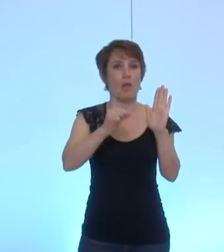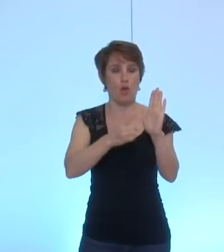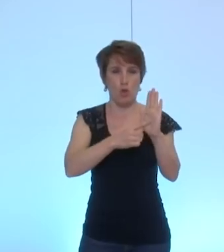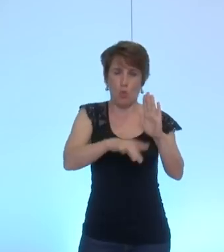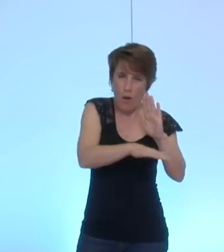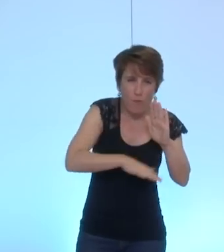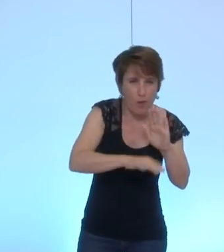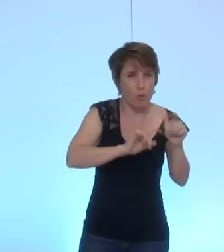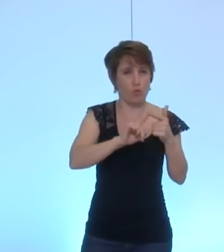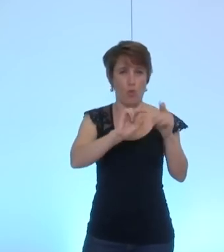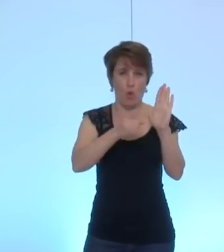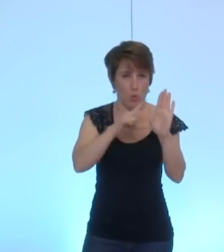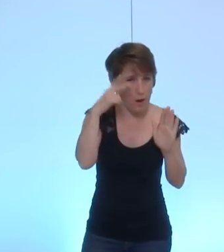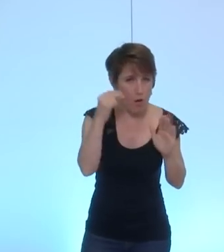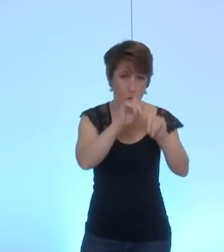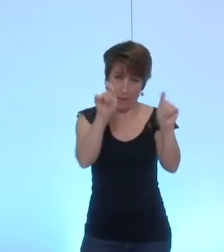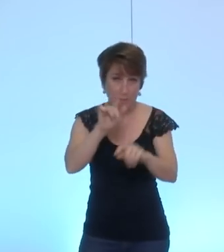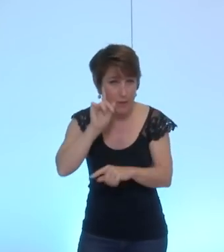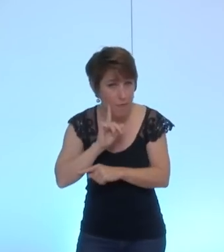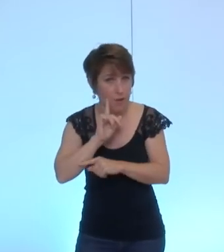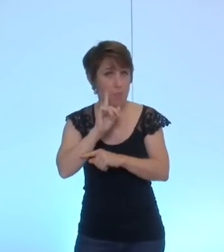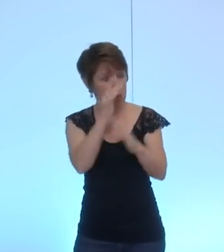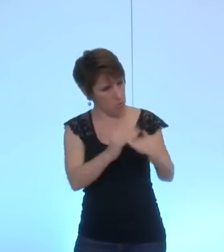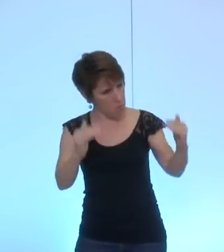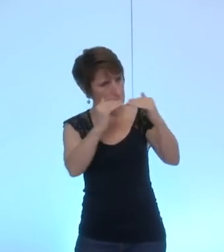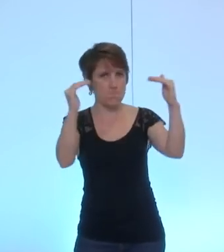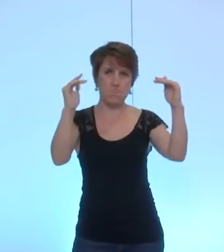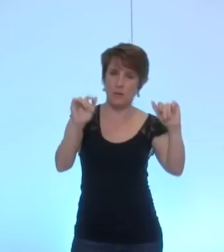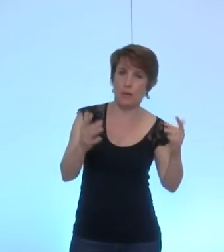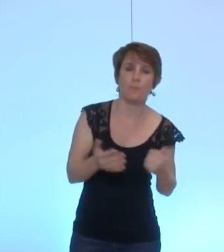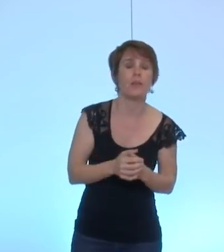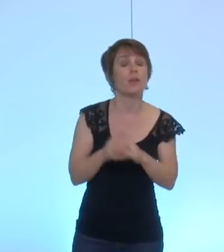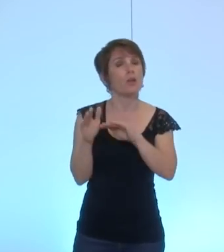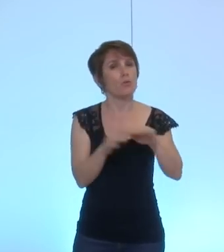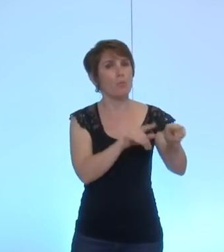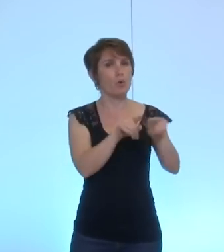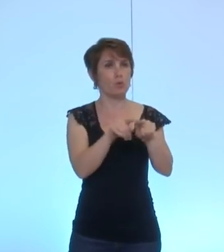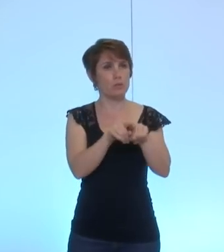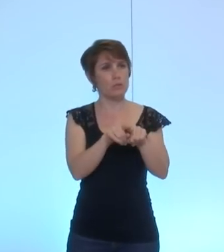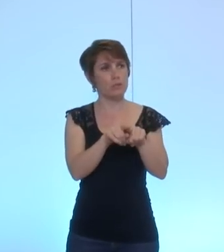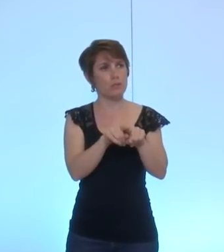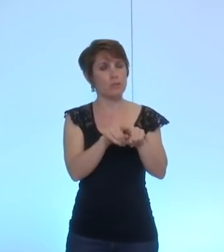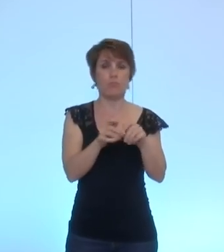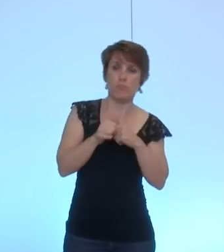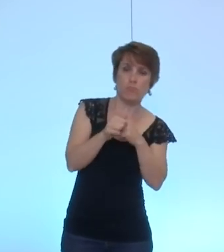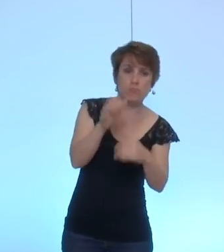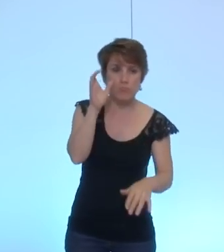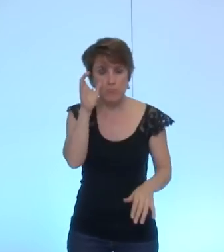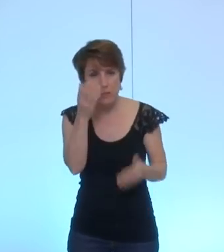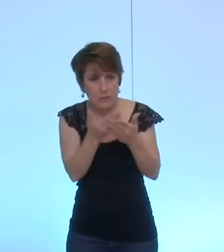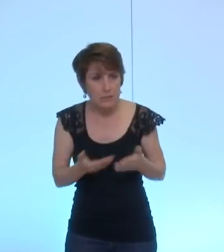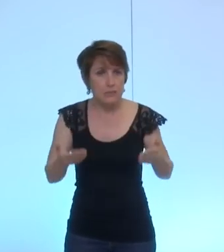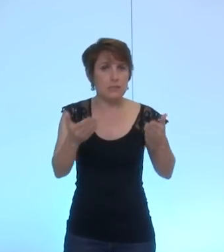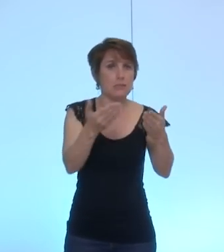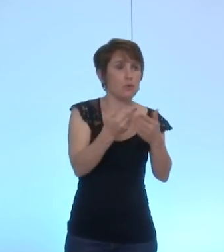droits de l'homme le respect des femmes et la réciprocité nous serons aussi également attentifs à la situation des populations civiles